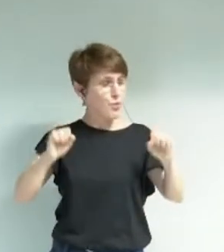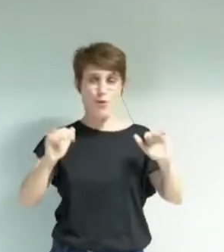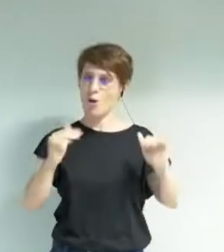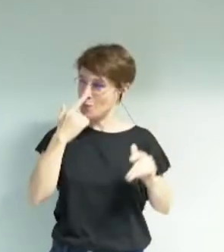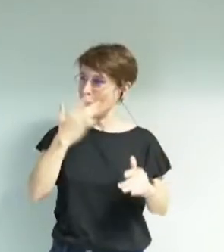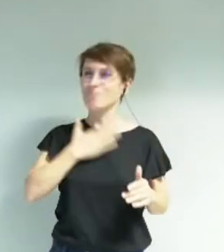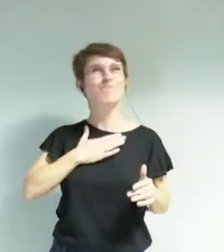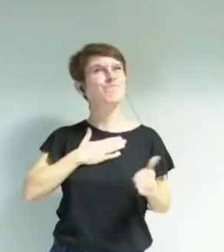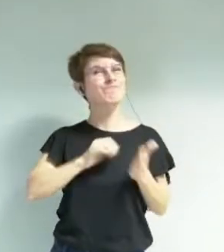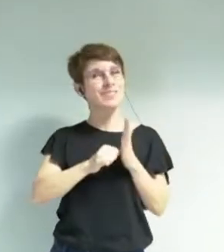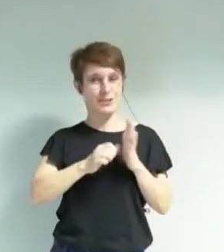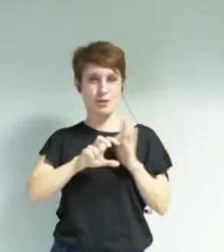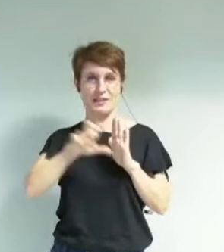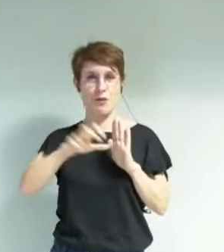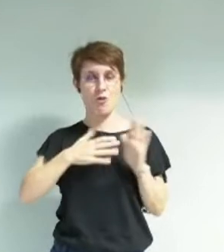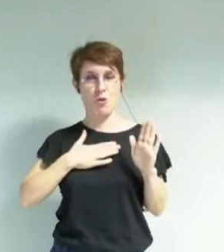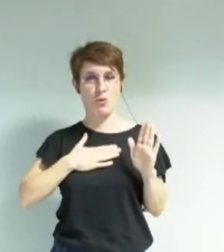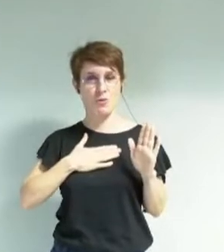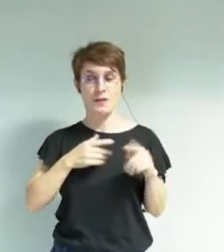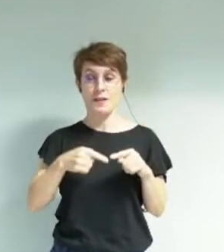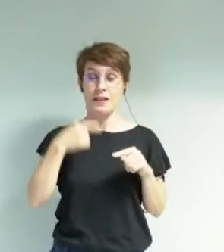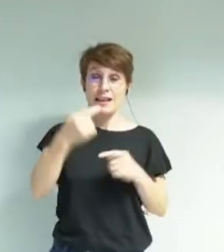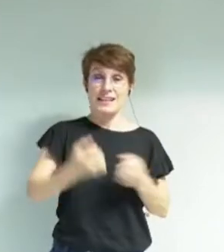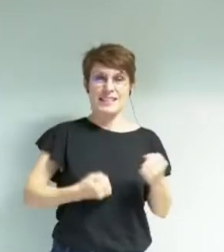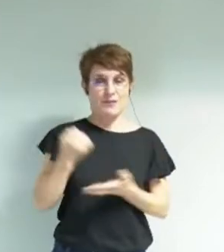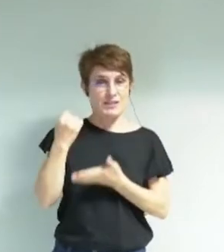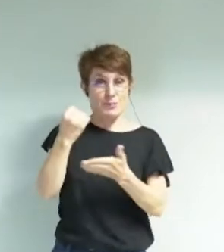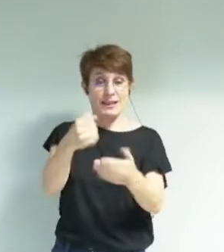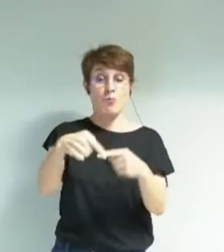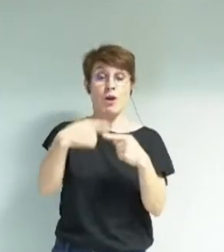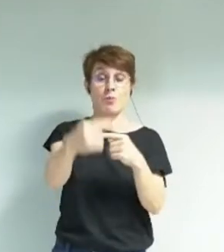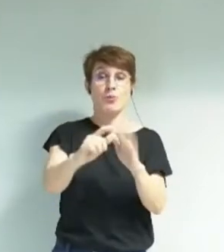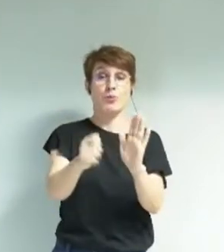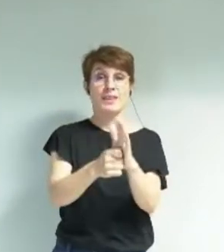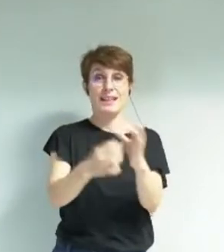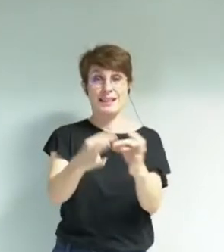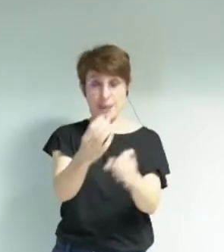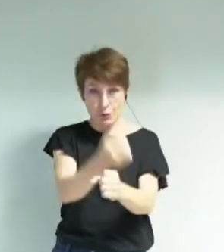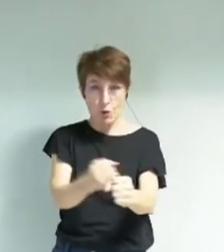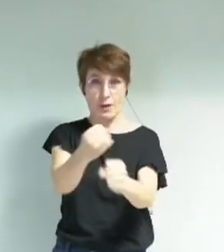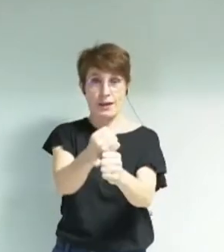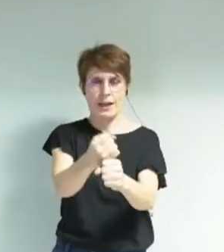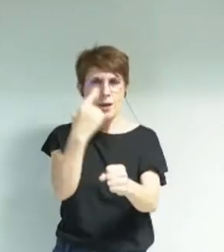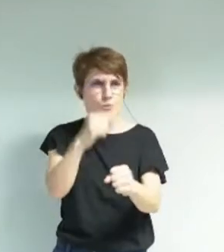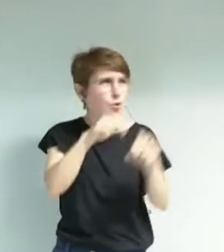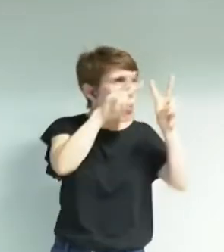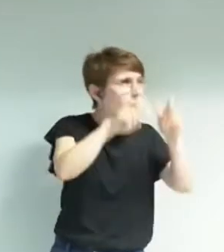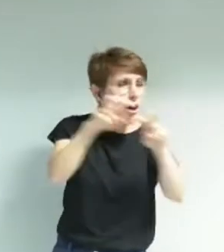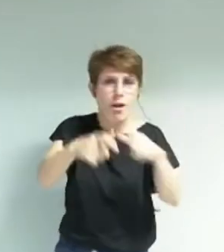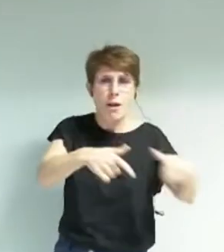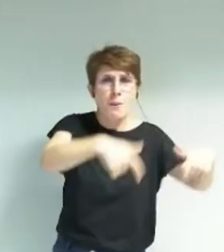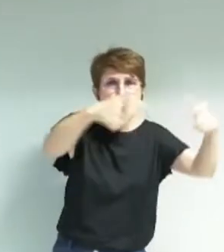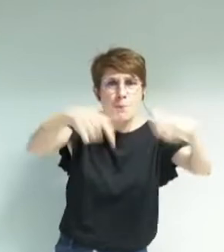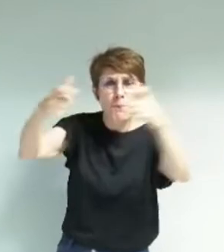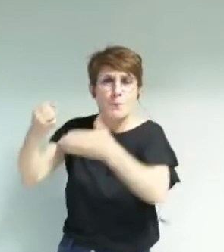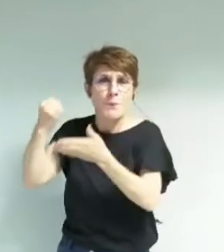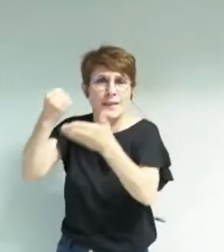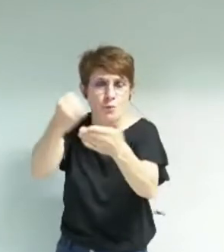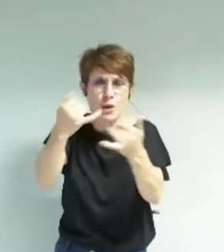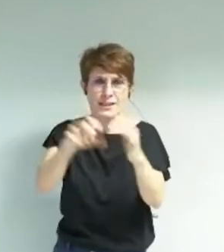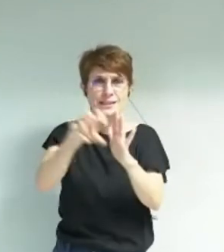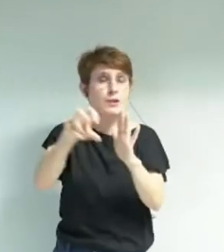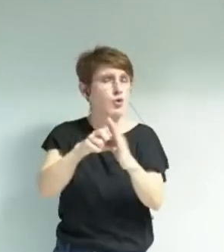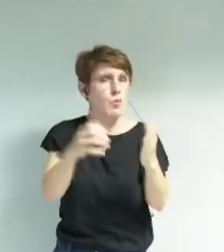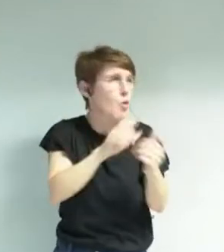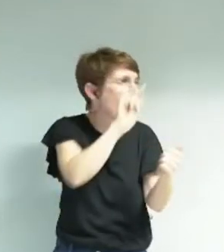création d'un véritable service patrimoine en septembre veillera à inventorier, connaître, restaurer le patrimoine mobilier de notre commune, à mieux faire connaître nos richesses